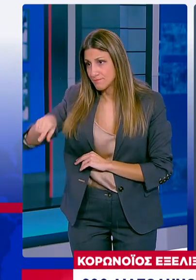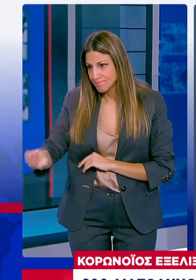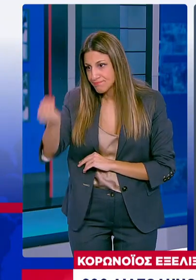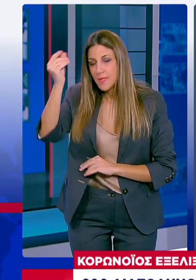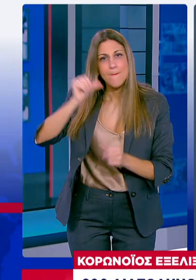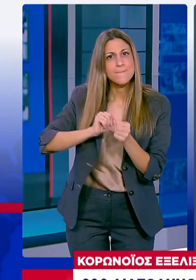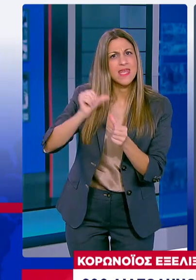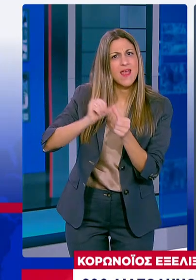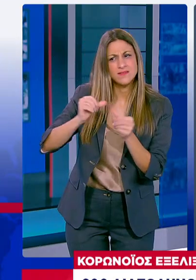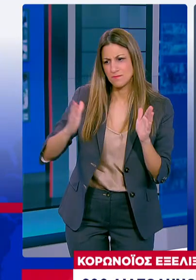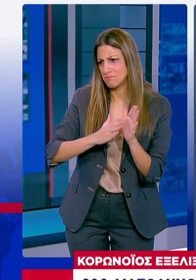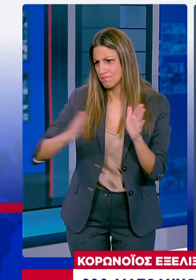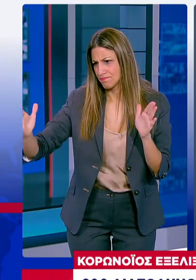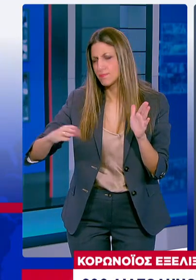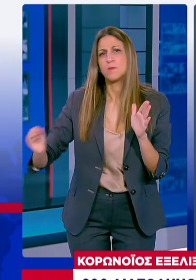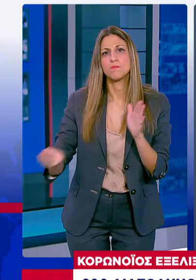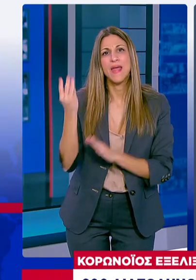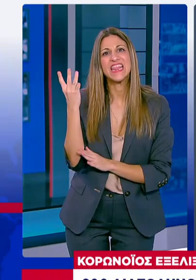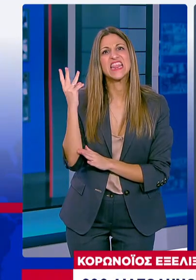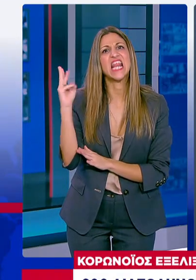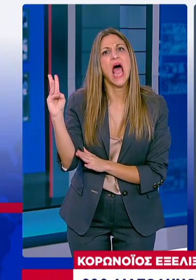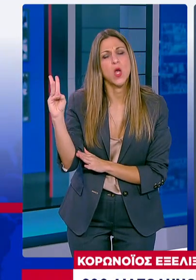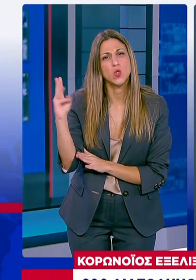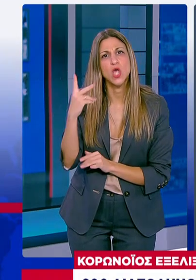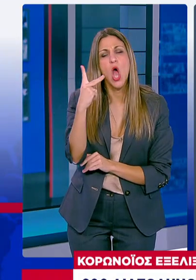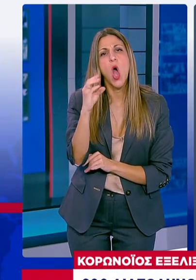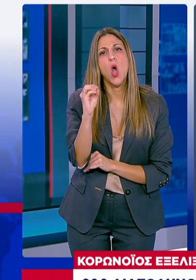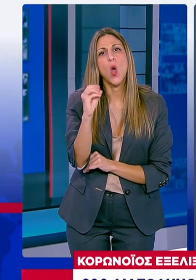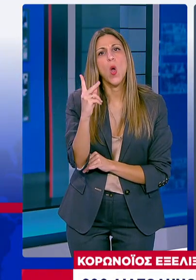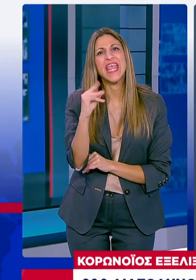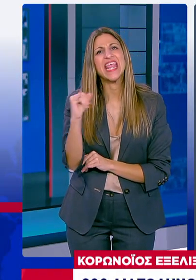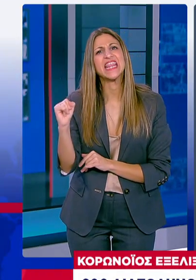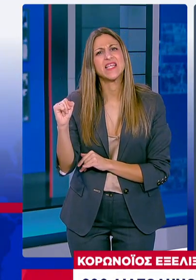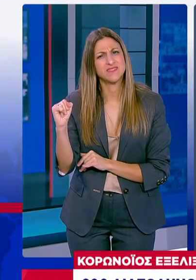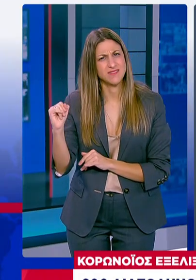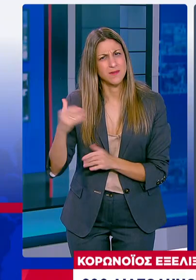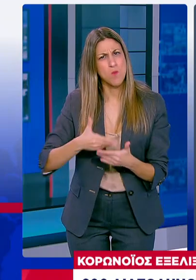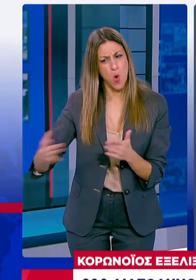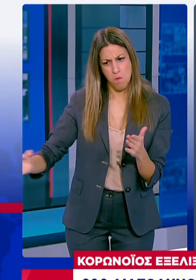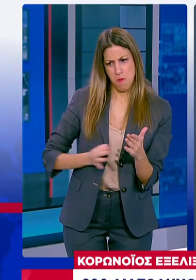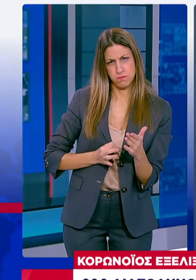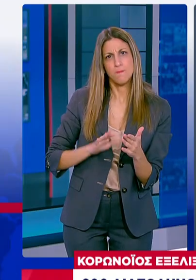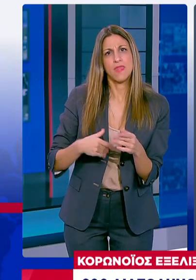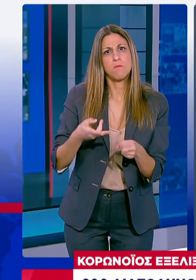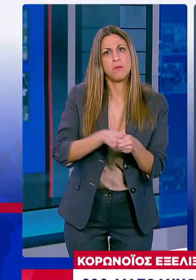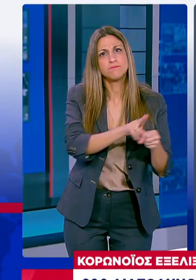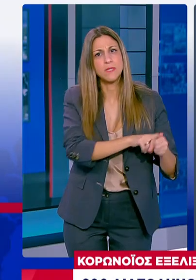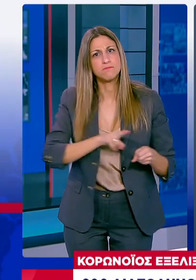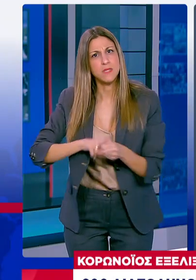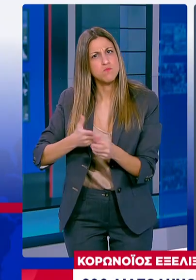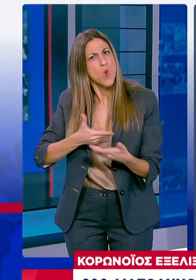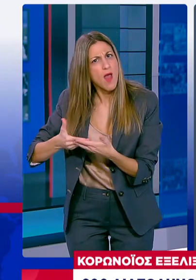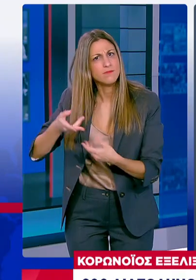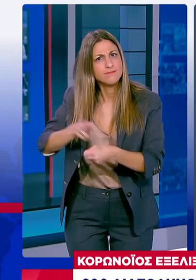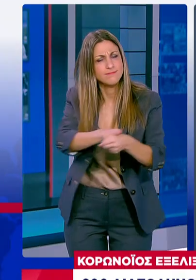Σημειώθηκαν περισσότερο από 300 περιστατικά κοκκίτι Σε βέφη κάτω των τριών μηνών Με αποτέλεσμα και τους θανάτους μικρών βεφών